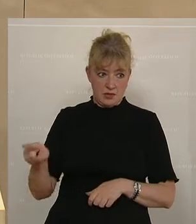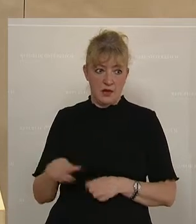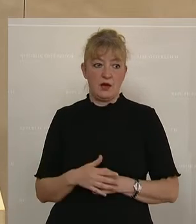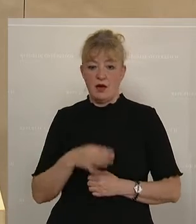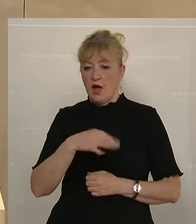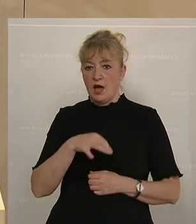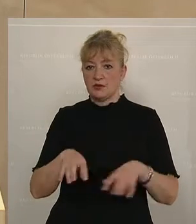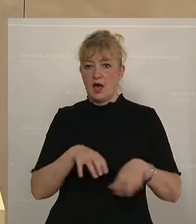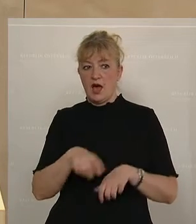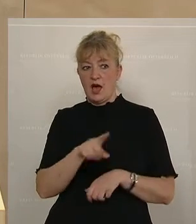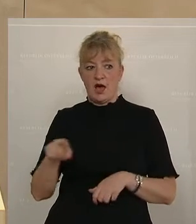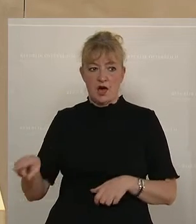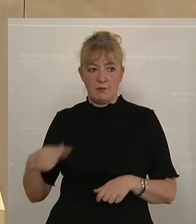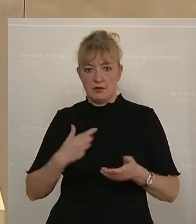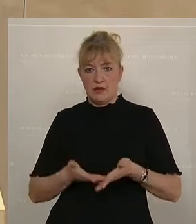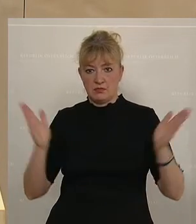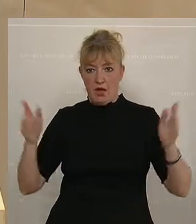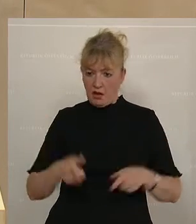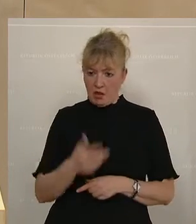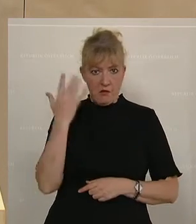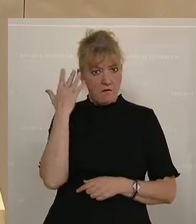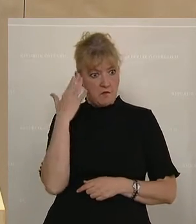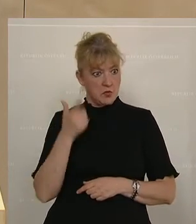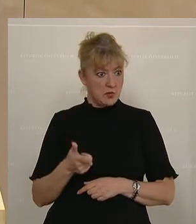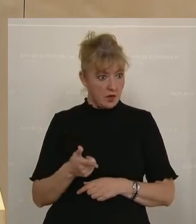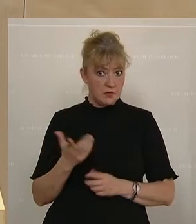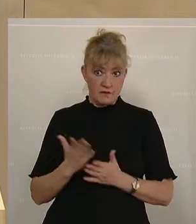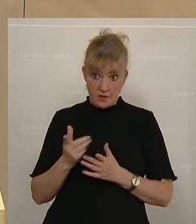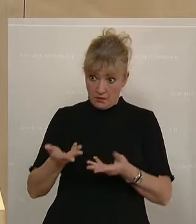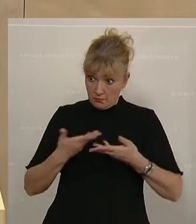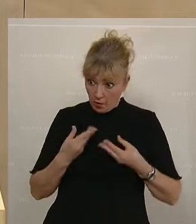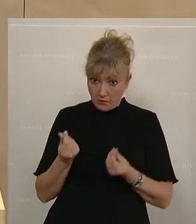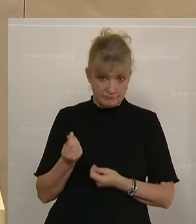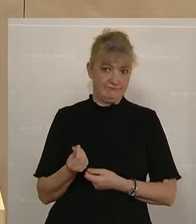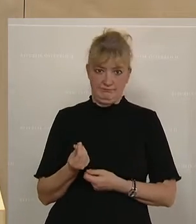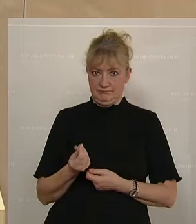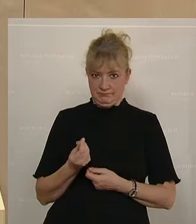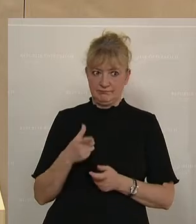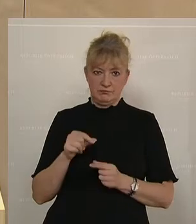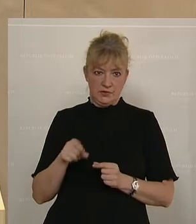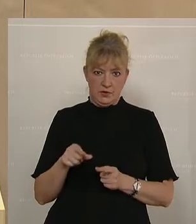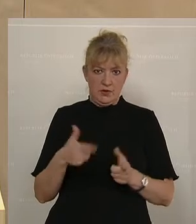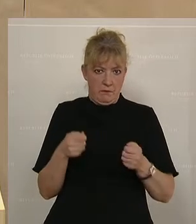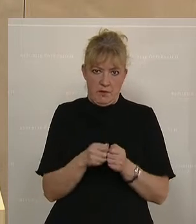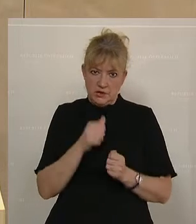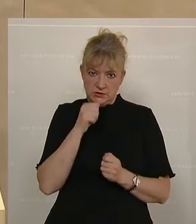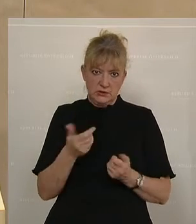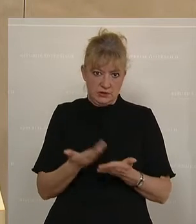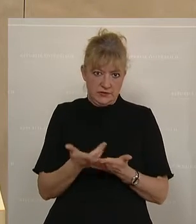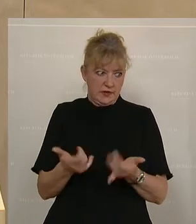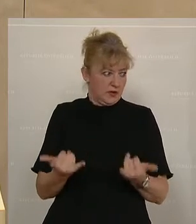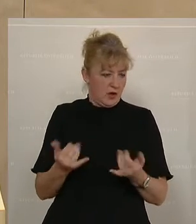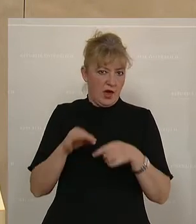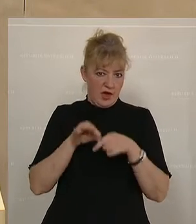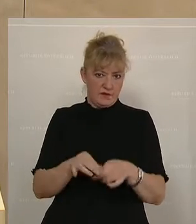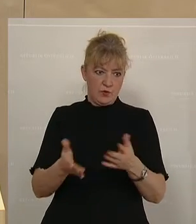einzelnen Arbeiter in meinem Tal wird sich darüber wundern, ob er das als Bezug hat. Und das ist die Unverhältnismäßigkeit, die Sie heute hier